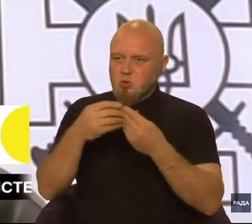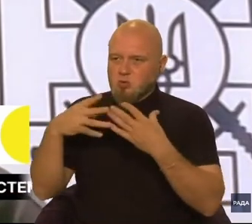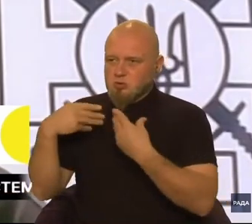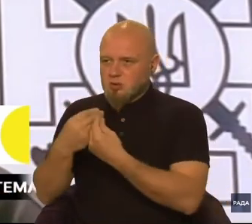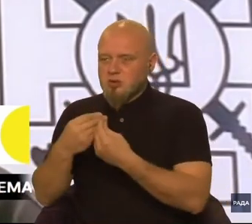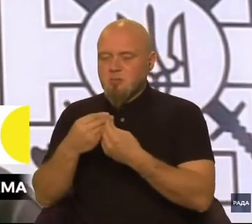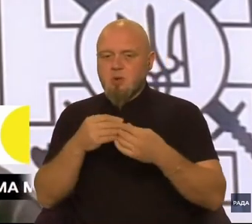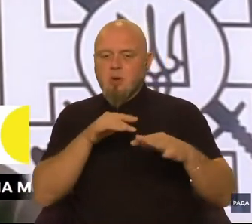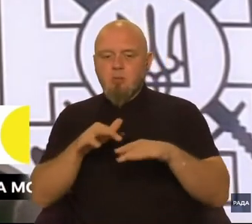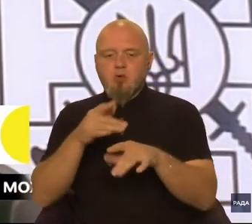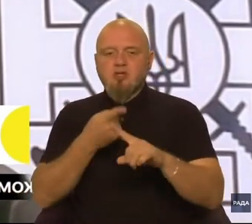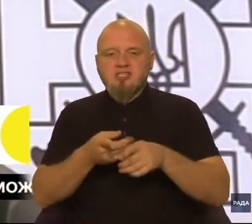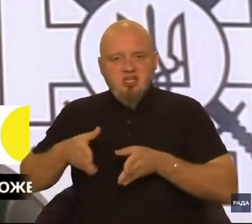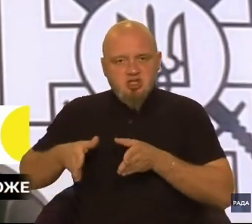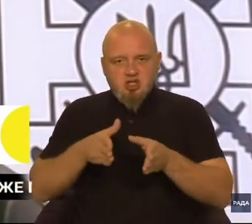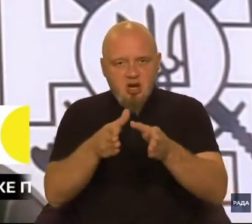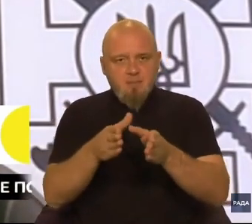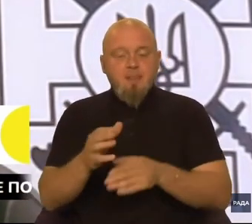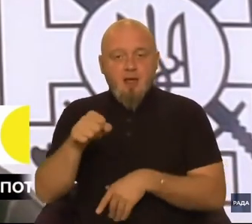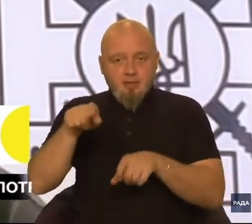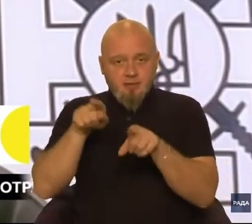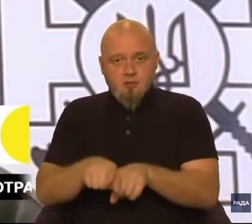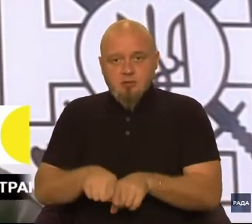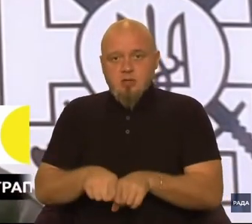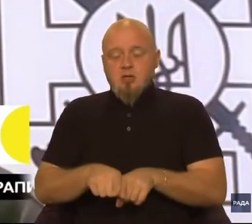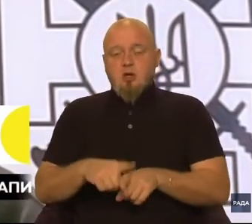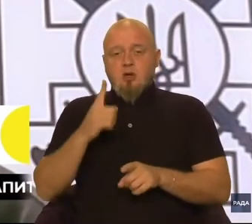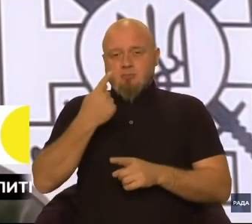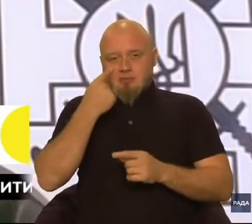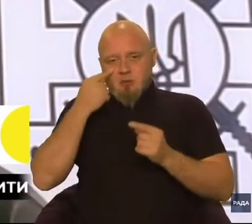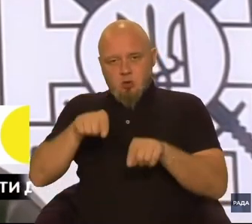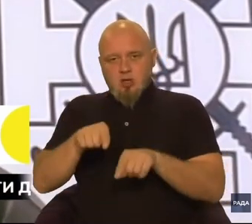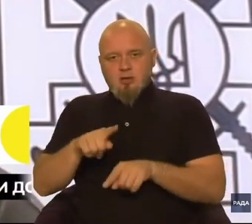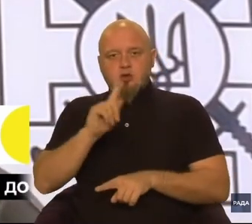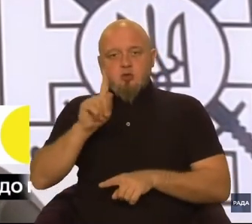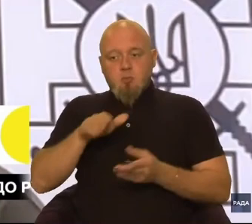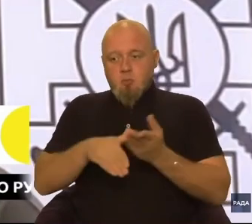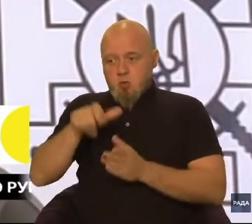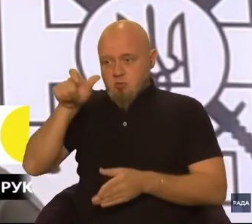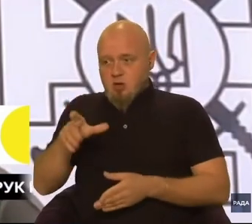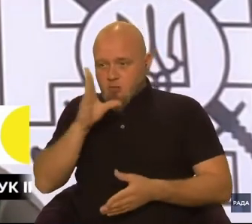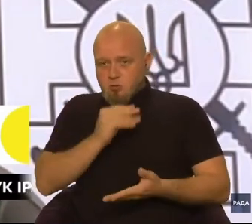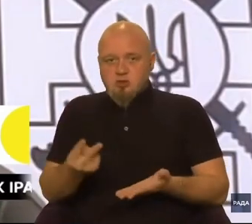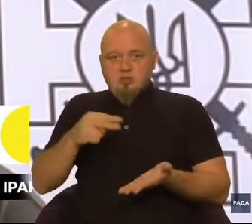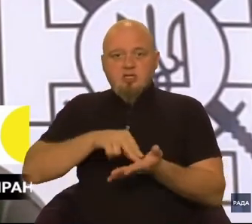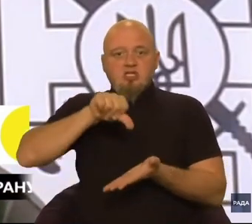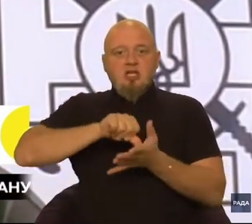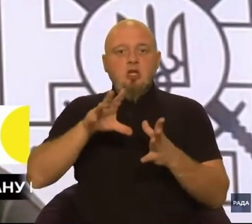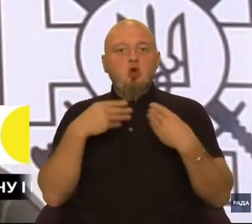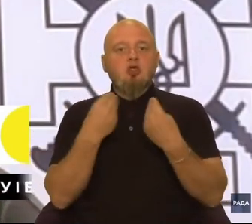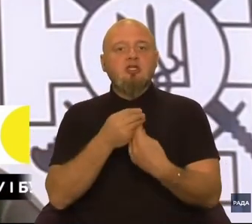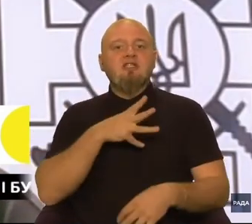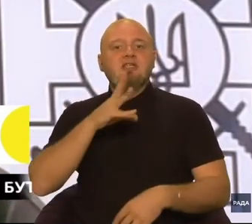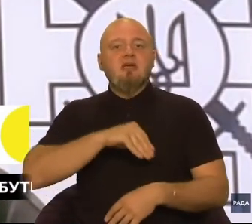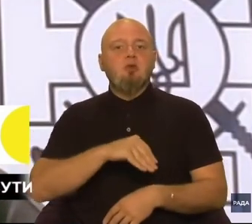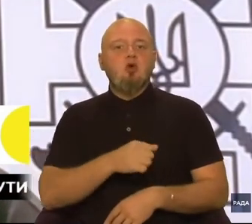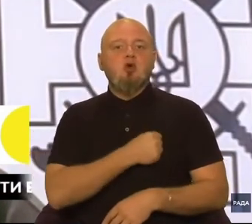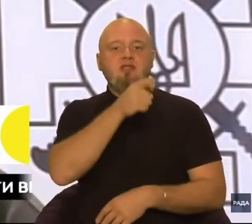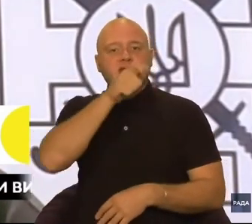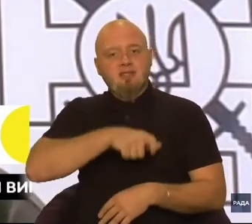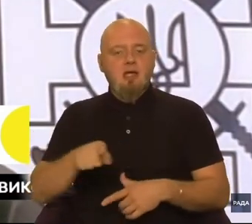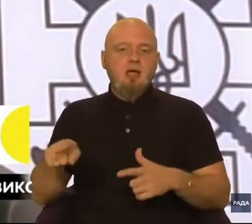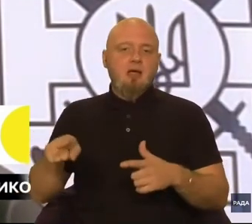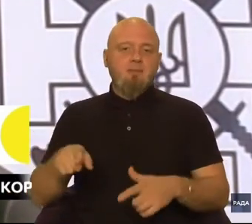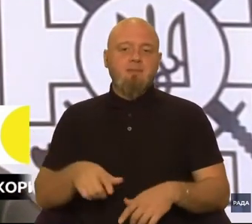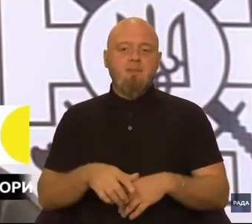проходити цей шлях. А також одним із пріоритетів, що помічником може стати член родини загиблого захисника або